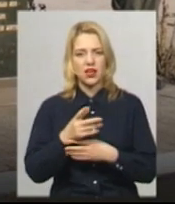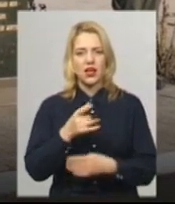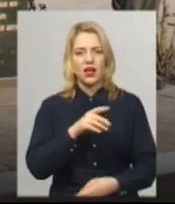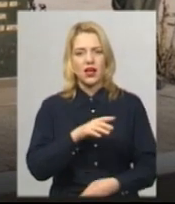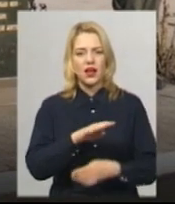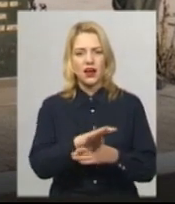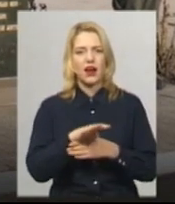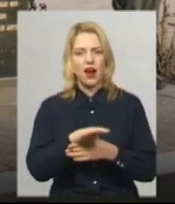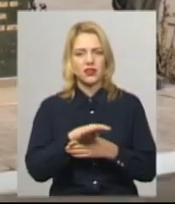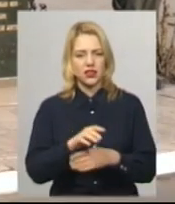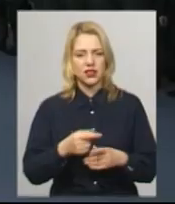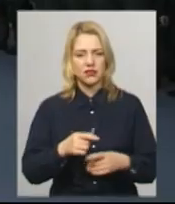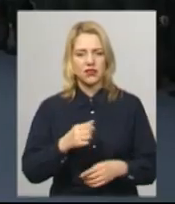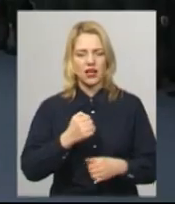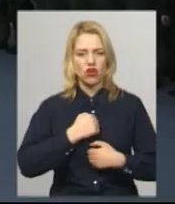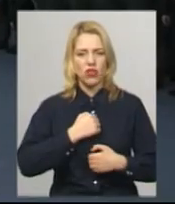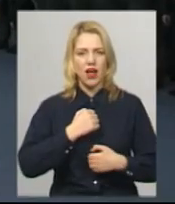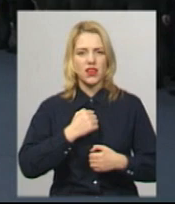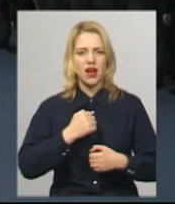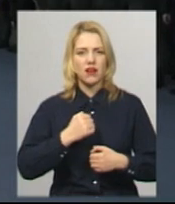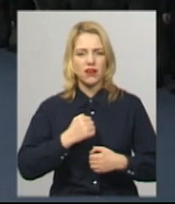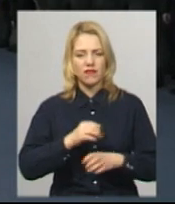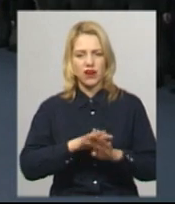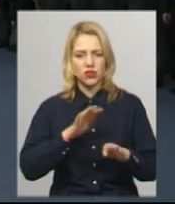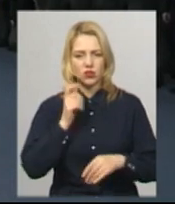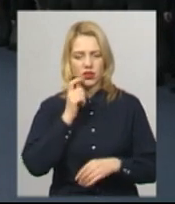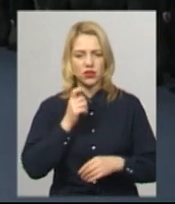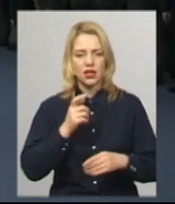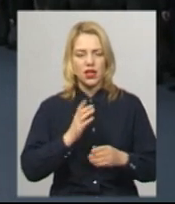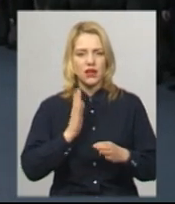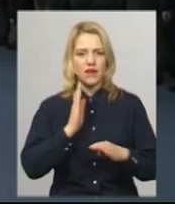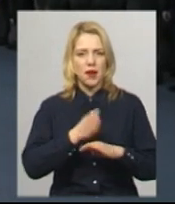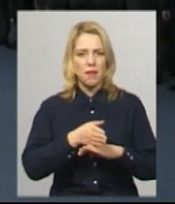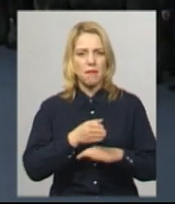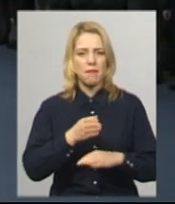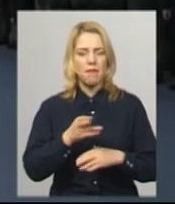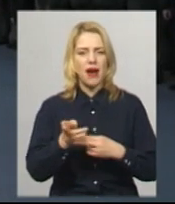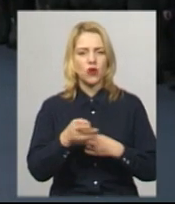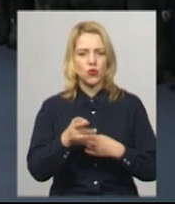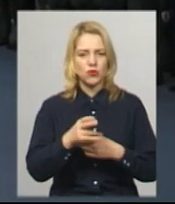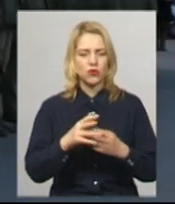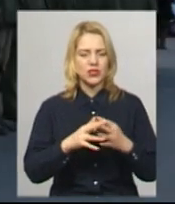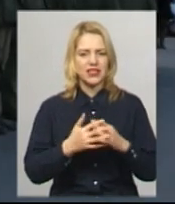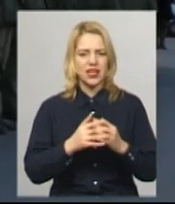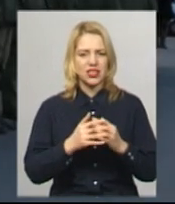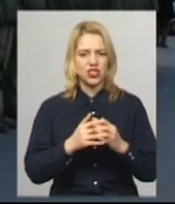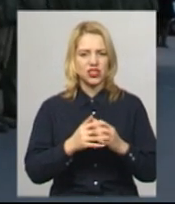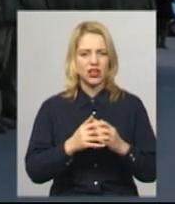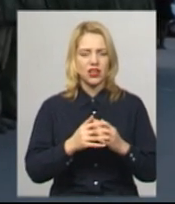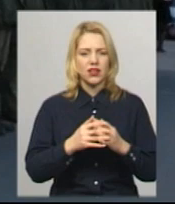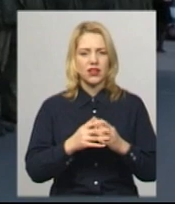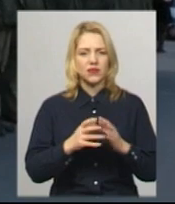блокпоста Національної гвардії України на підступах до Маріуполя. У селищі Виноградному Валоваска району Донецької області